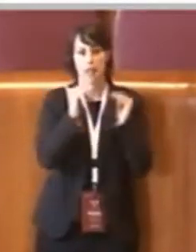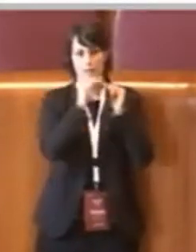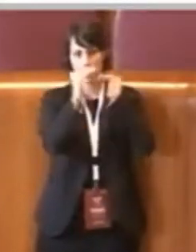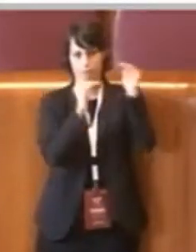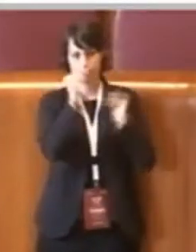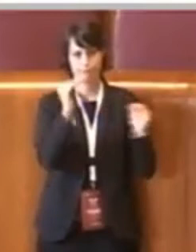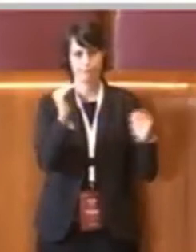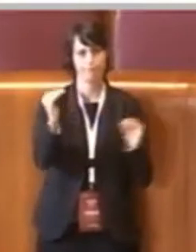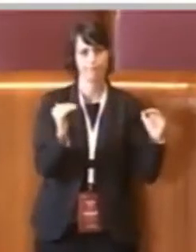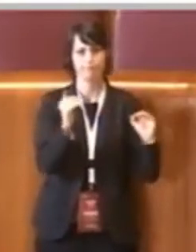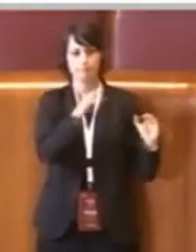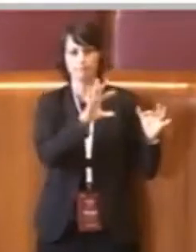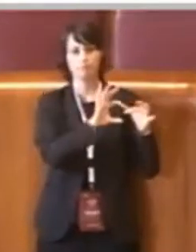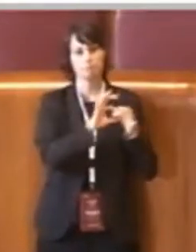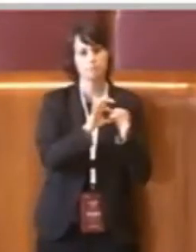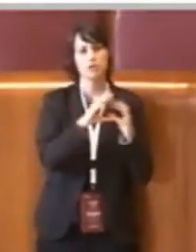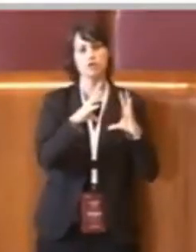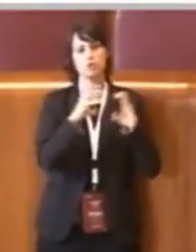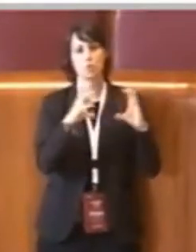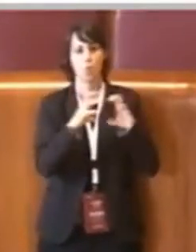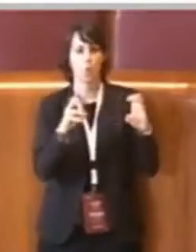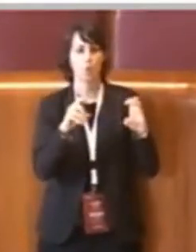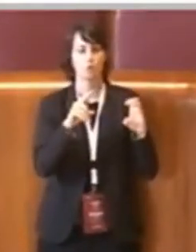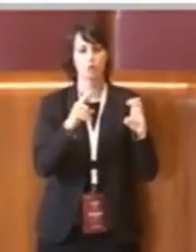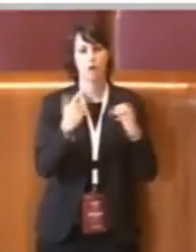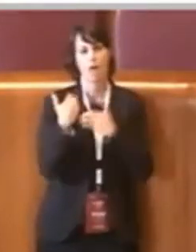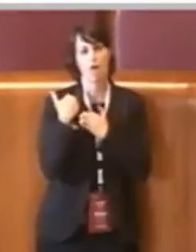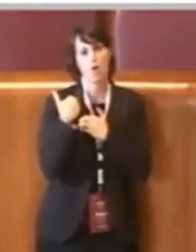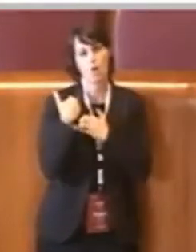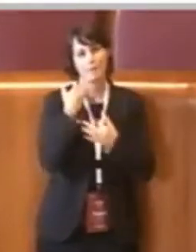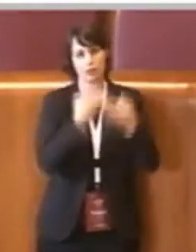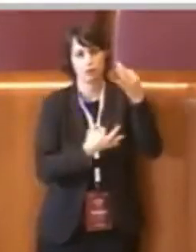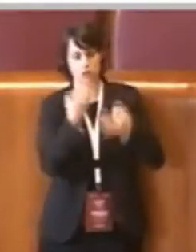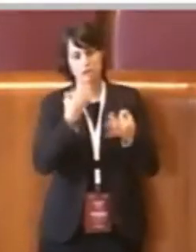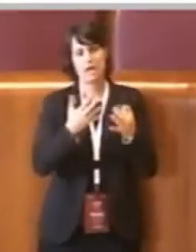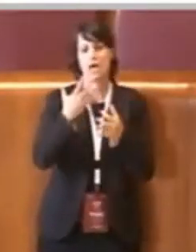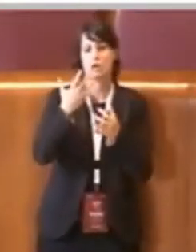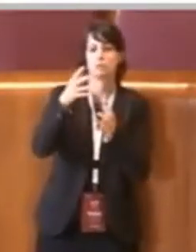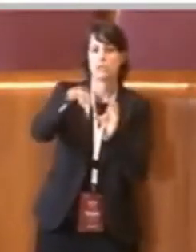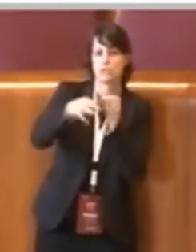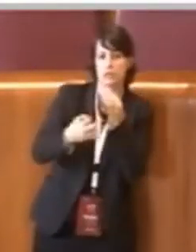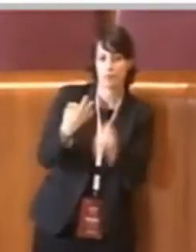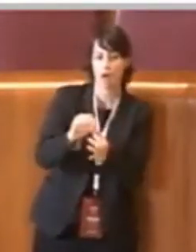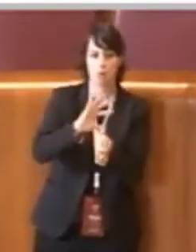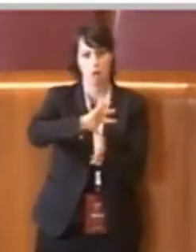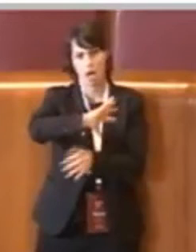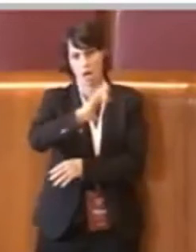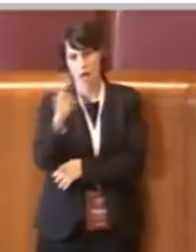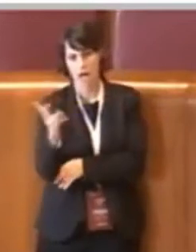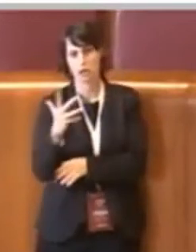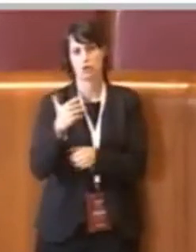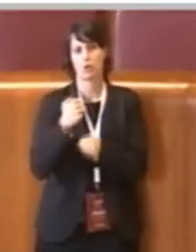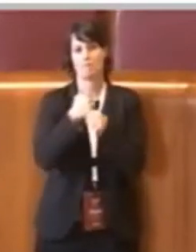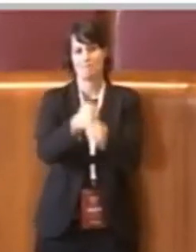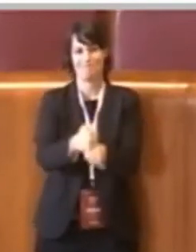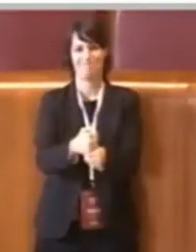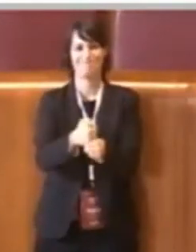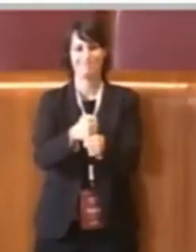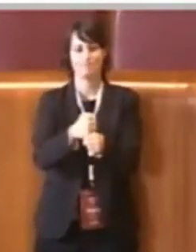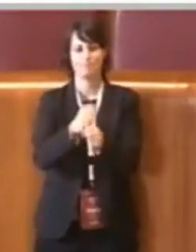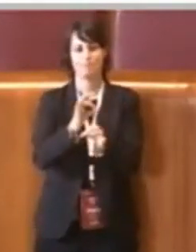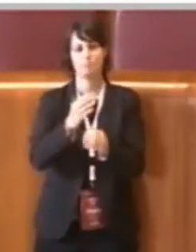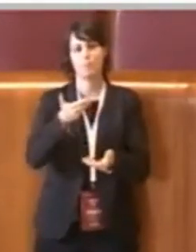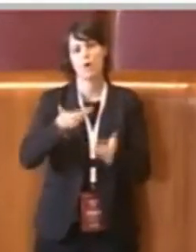'ambito di quella che è la struttura e le competenze giudiziarie quindi dal Tribunale o altre rappresentazioni dell'autorità